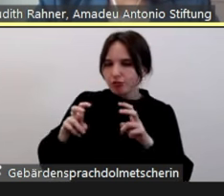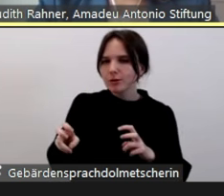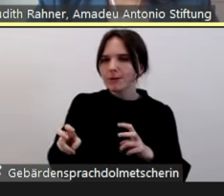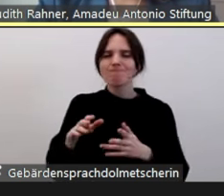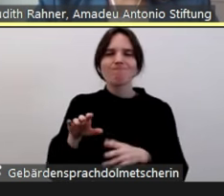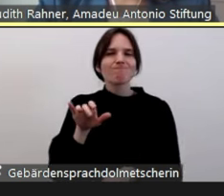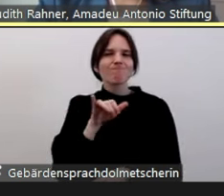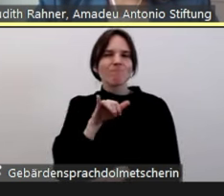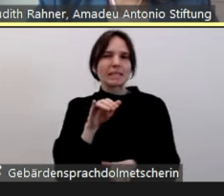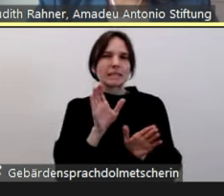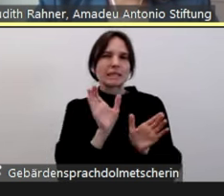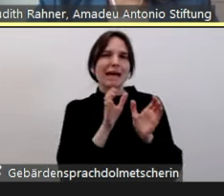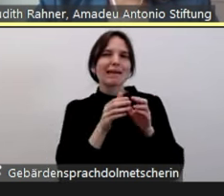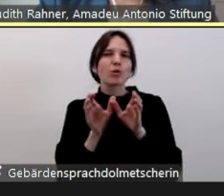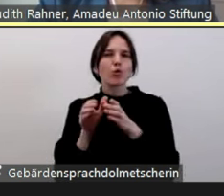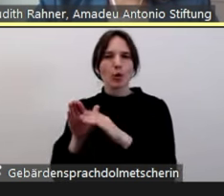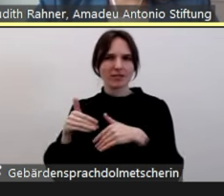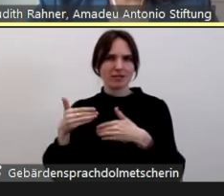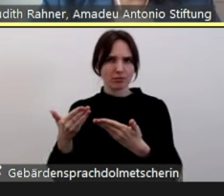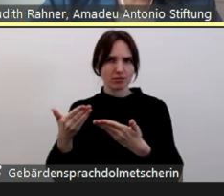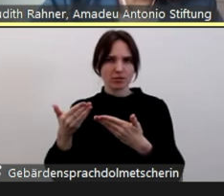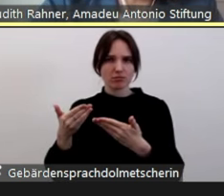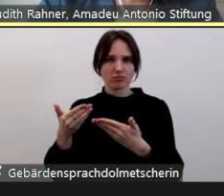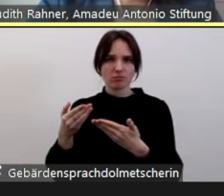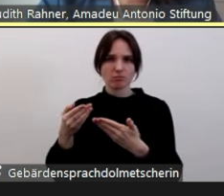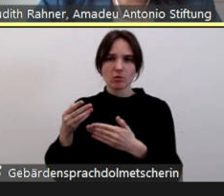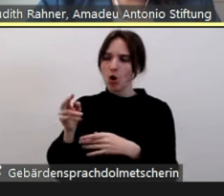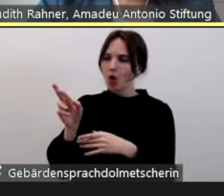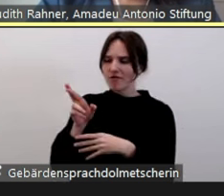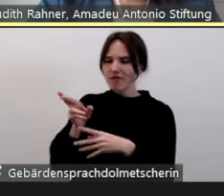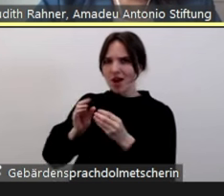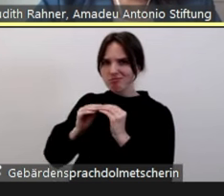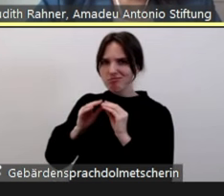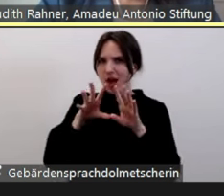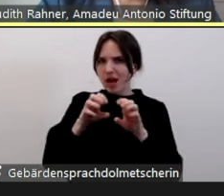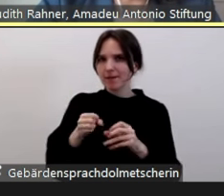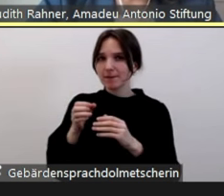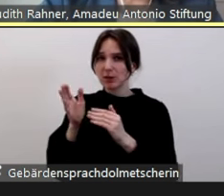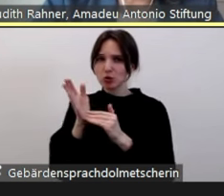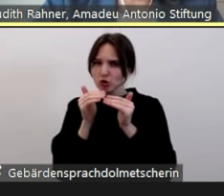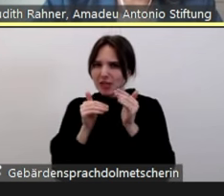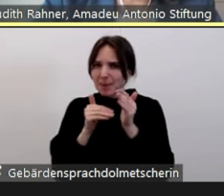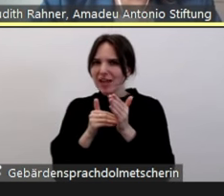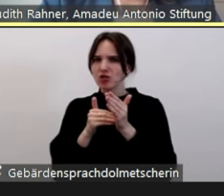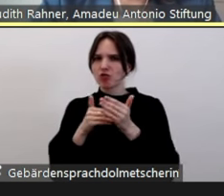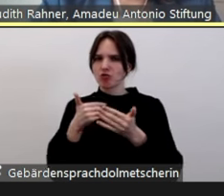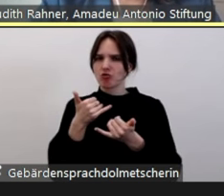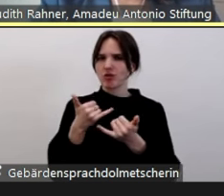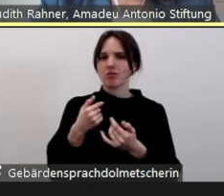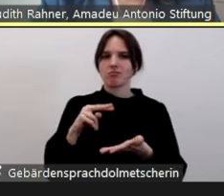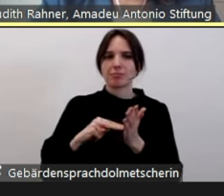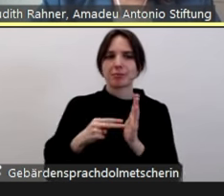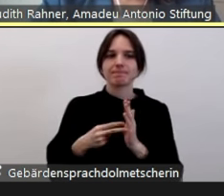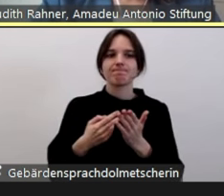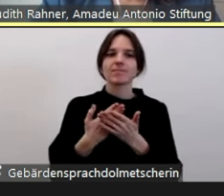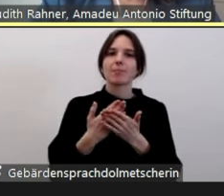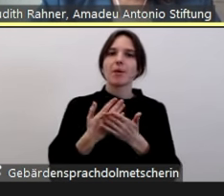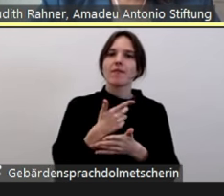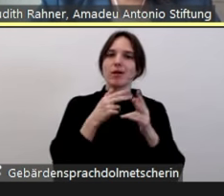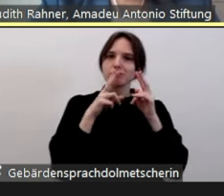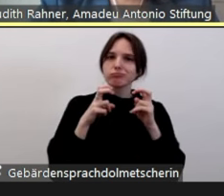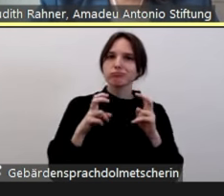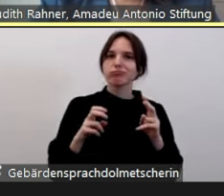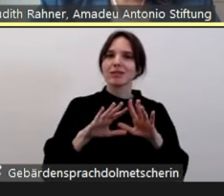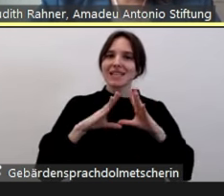welchen Kategorien lässt sich das auch systematisieren. Und ich habe jetzt mal fünf Dimensionen für euch mitgebracht, nach denen wir das auch